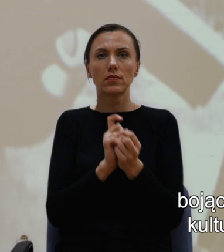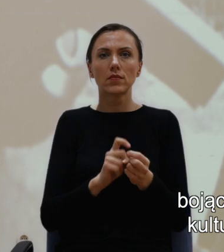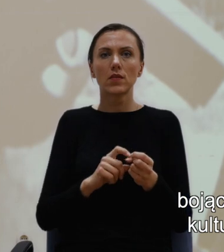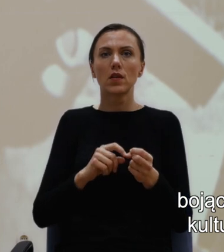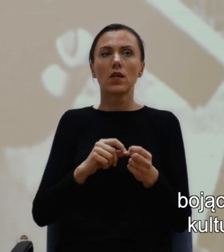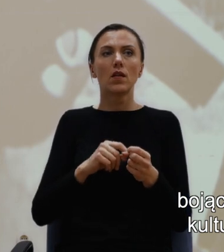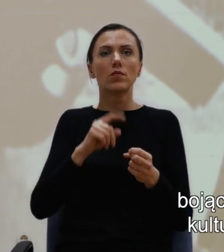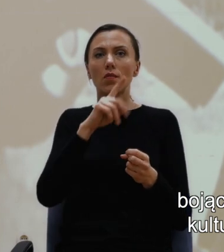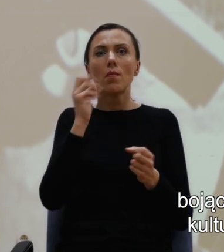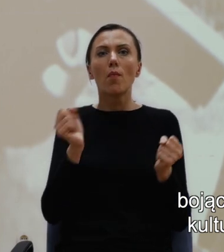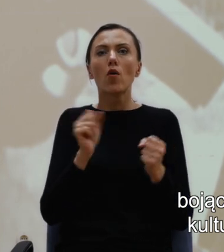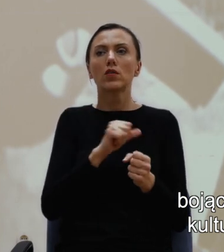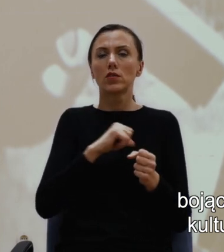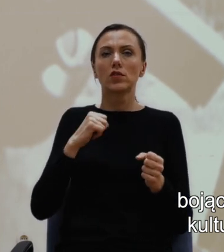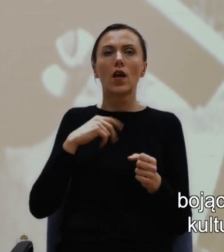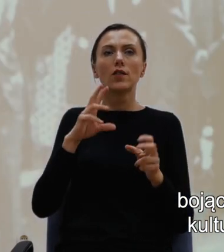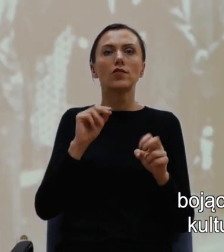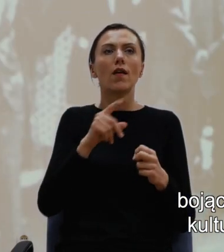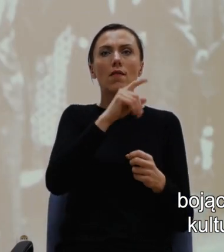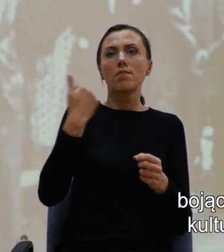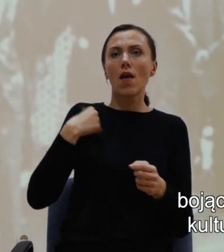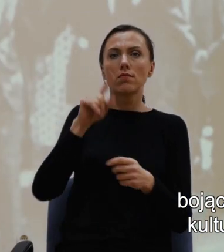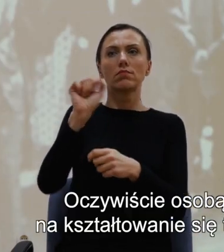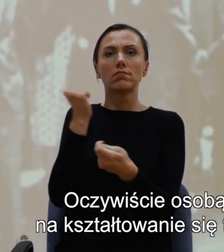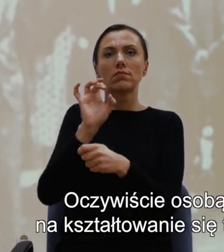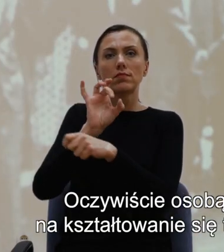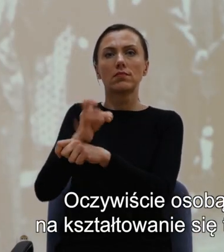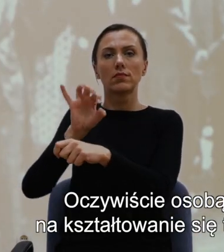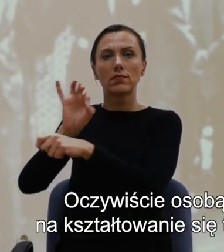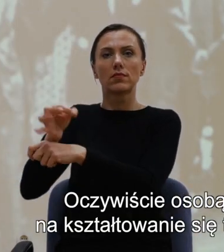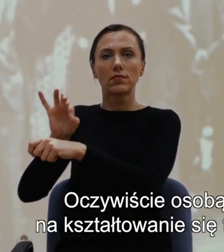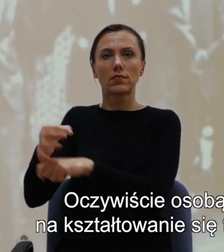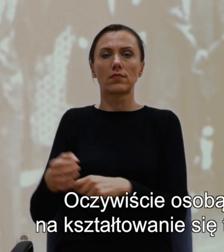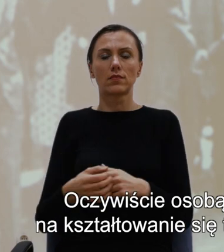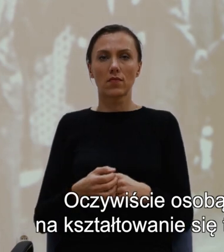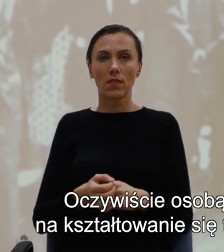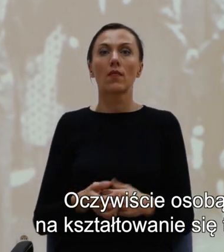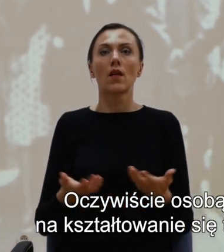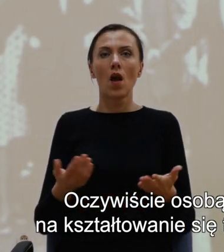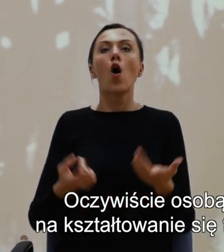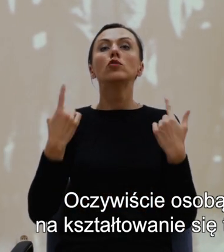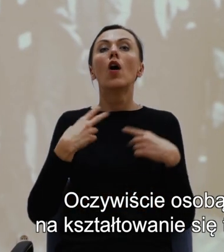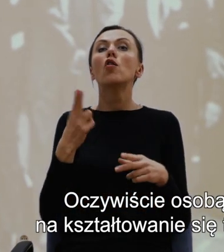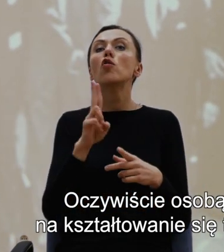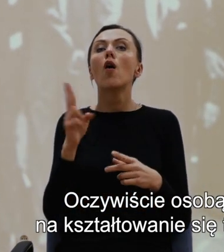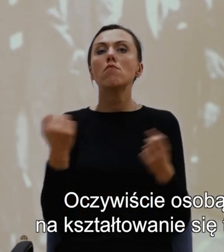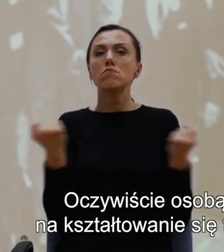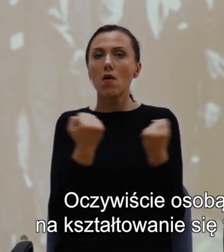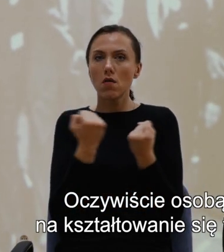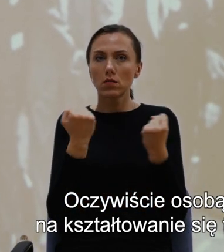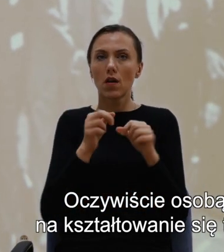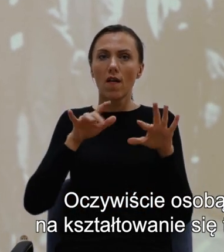kultury białej supremacji i segregacji. Oczywiście osobą, która tutaj wpłynęła w sposób